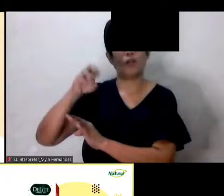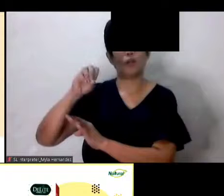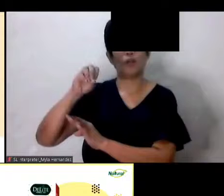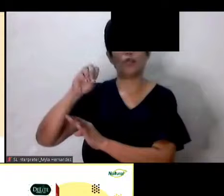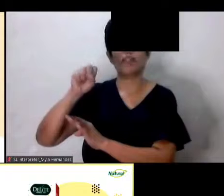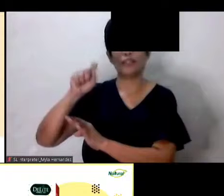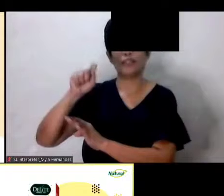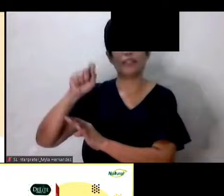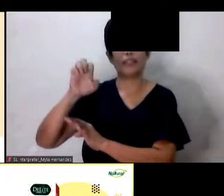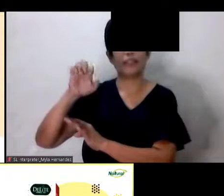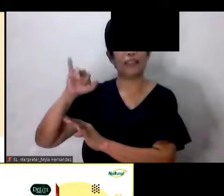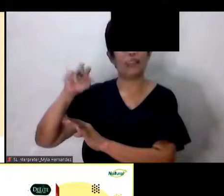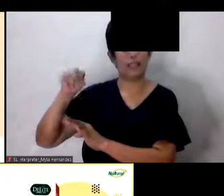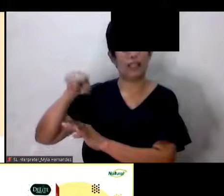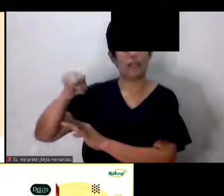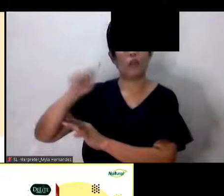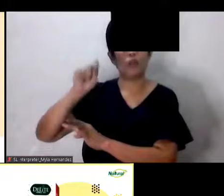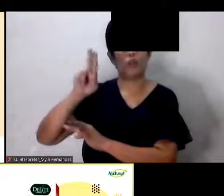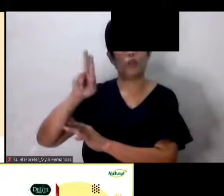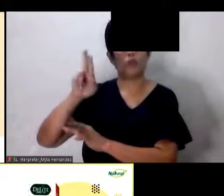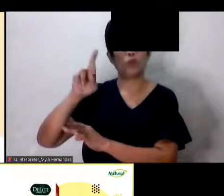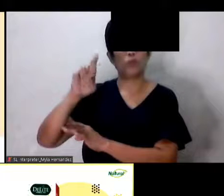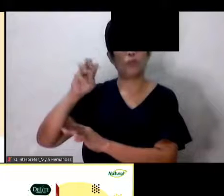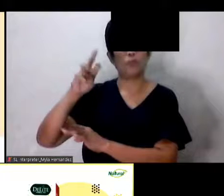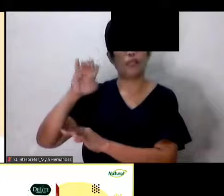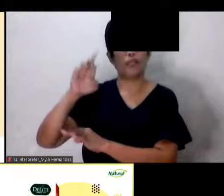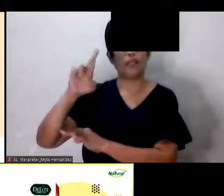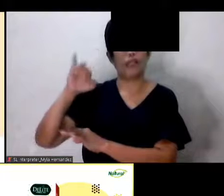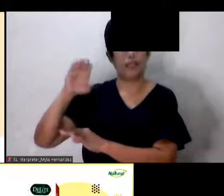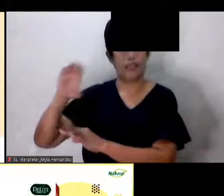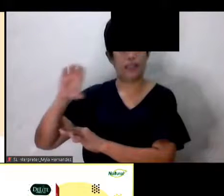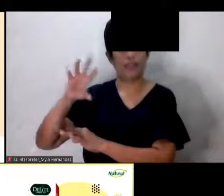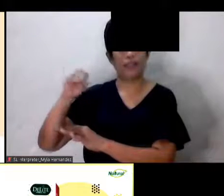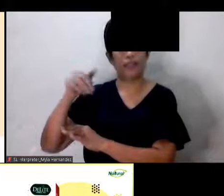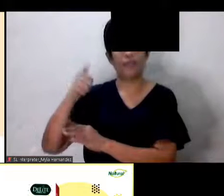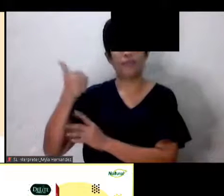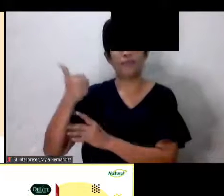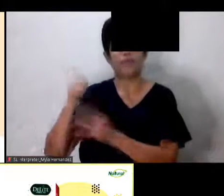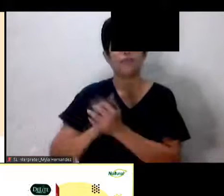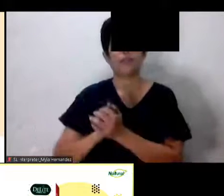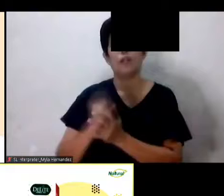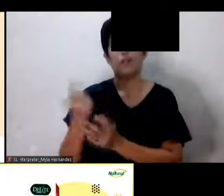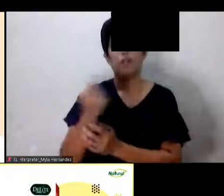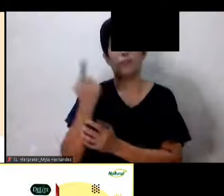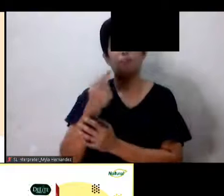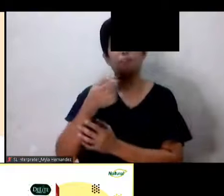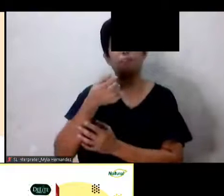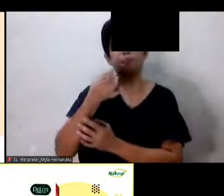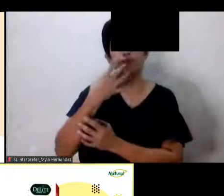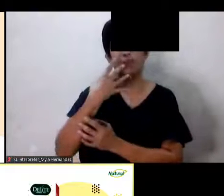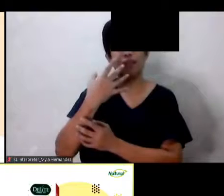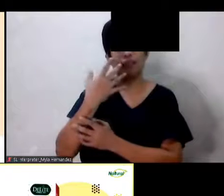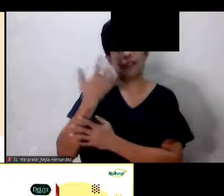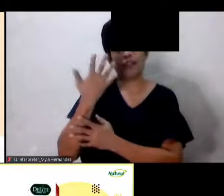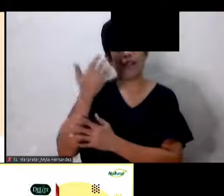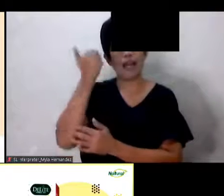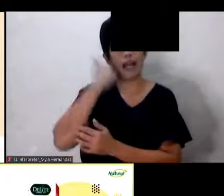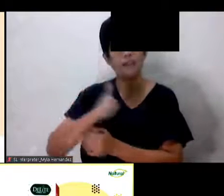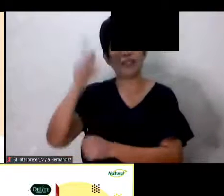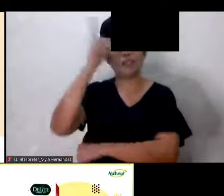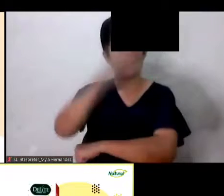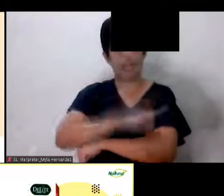Okay? Yan po talagang iniinom ko araw-araw at gusto kong mag-confession nung